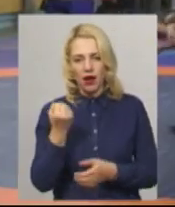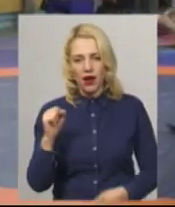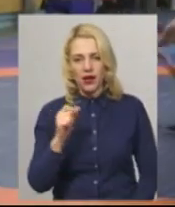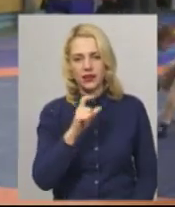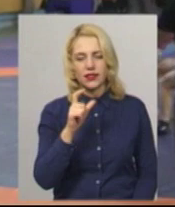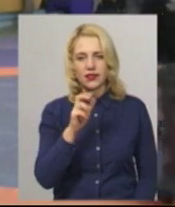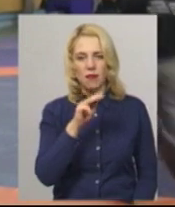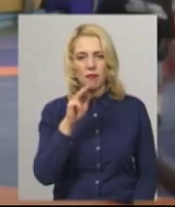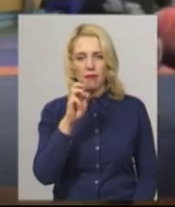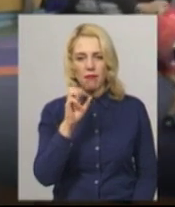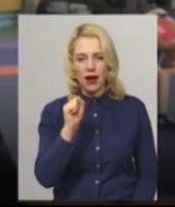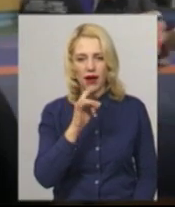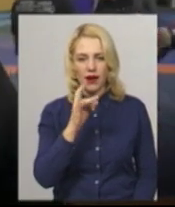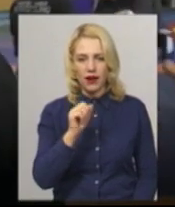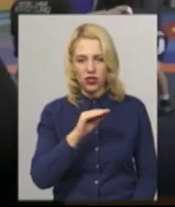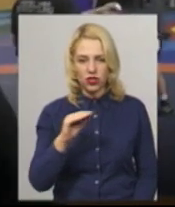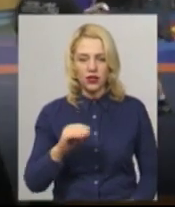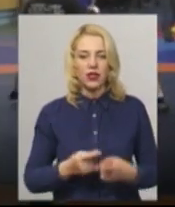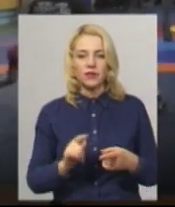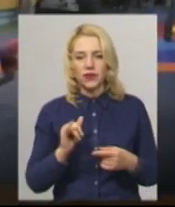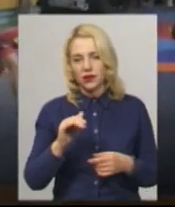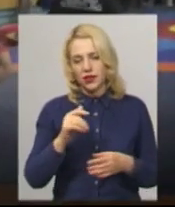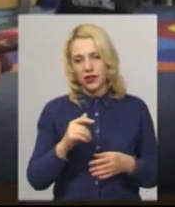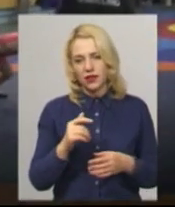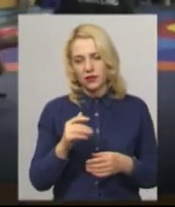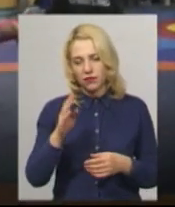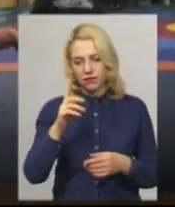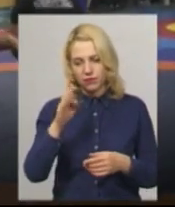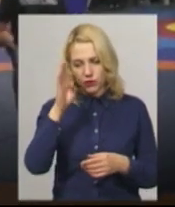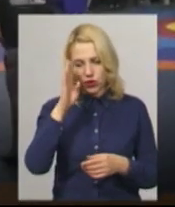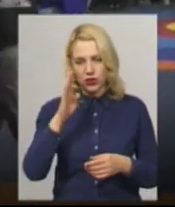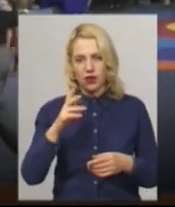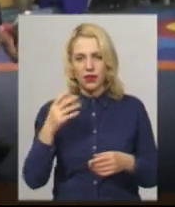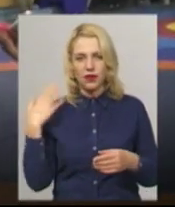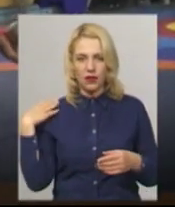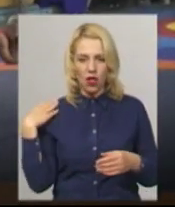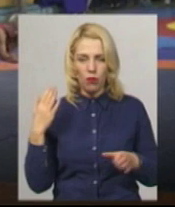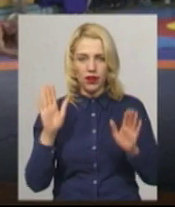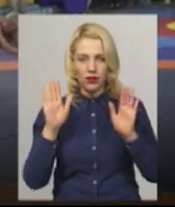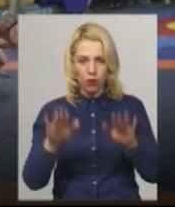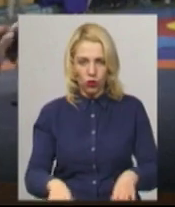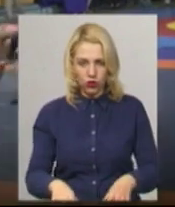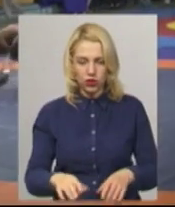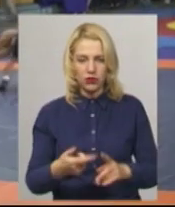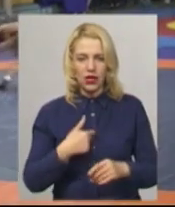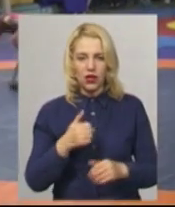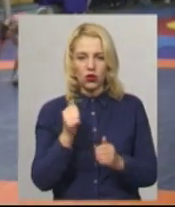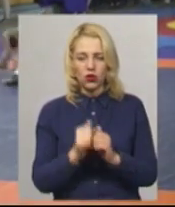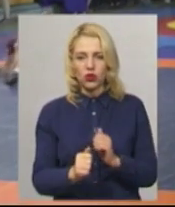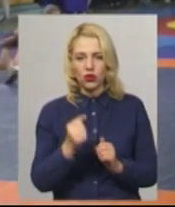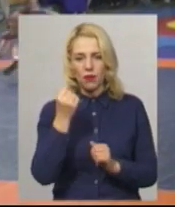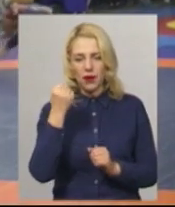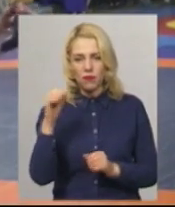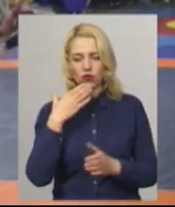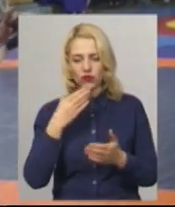«Переміг з рахунком 10-0, також положив суперника на лопатки. Я кожною перемогою